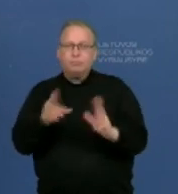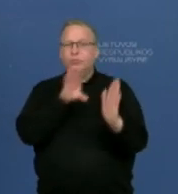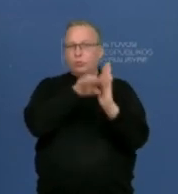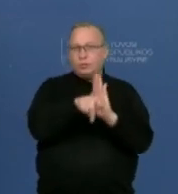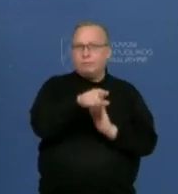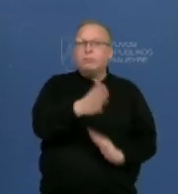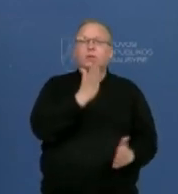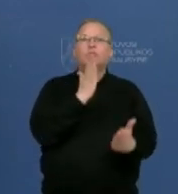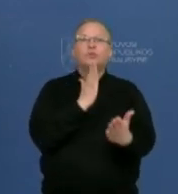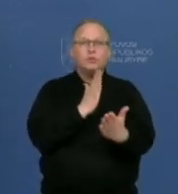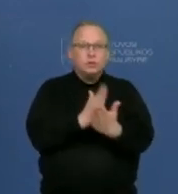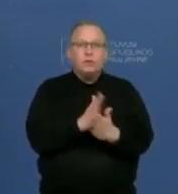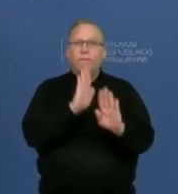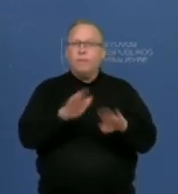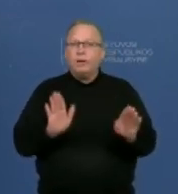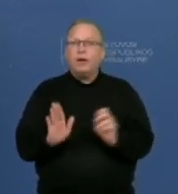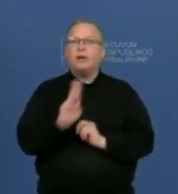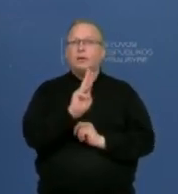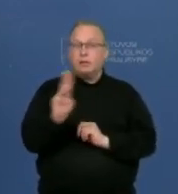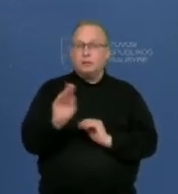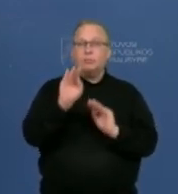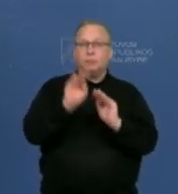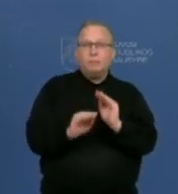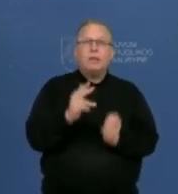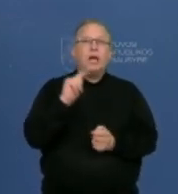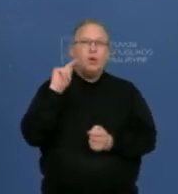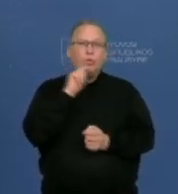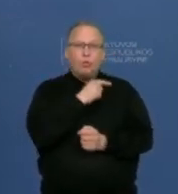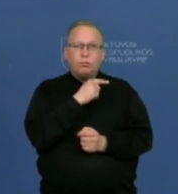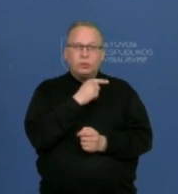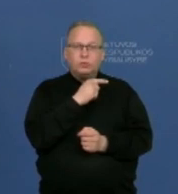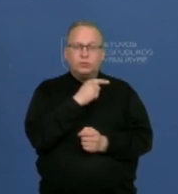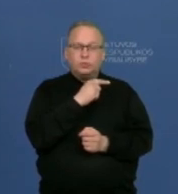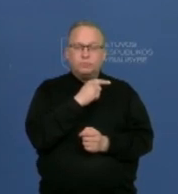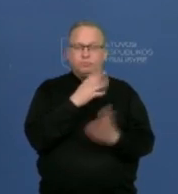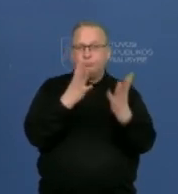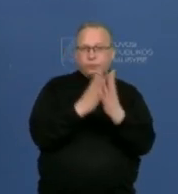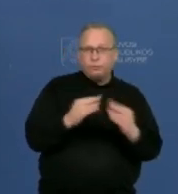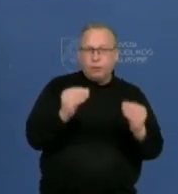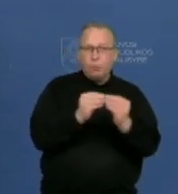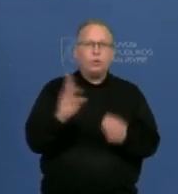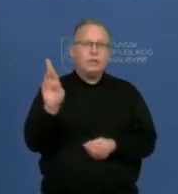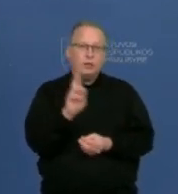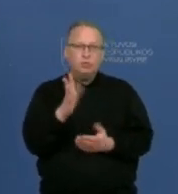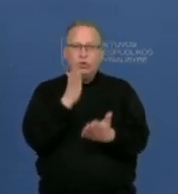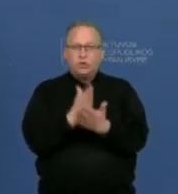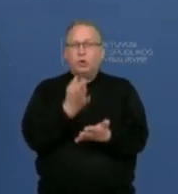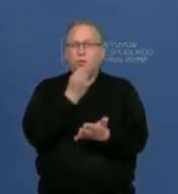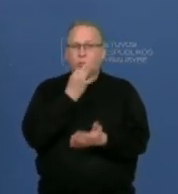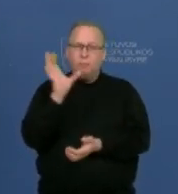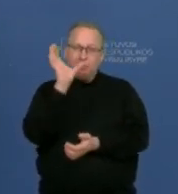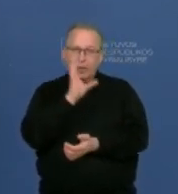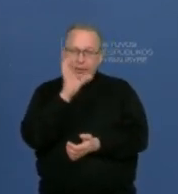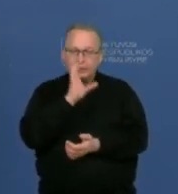jose yra susikoncentravę vaikai, būtent iš žemesnio socioekonomijos statuso šeimų, kur rezultatai dėja yra šiek tiek